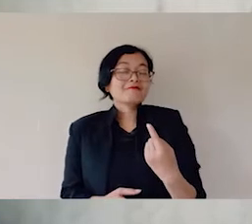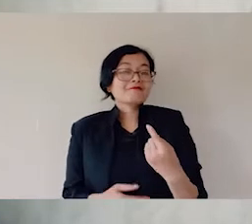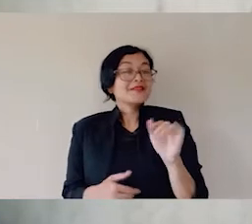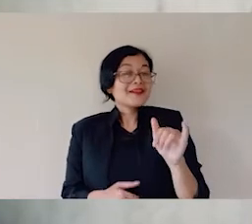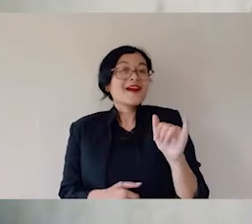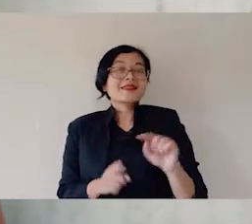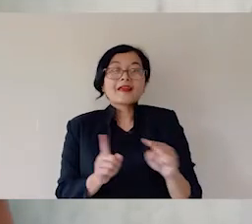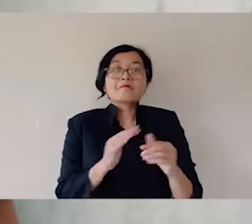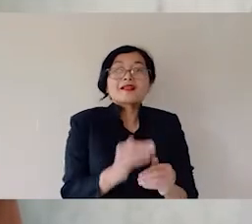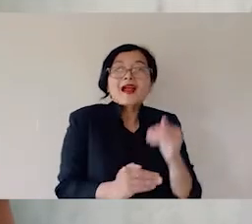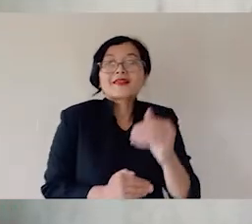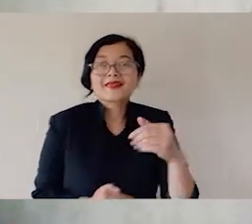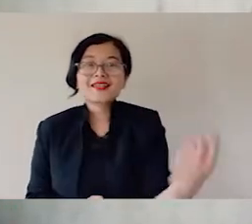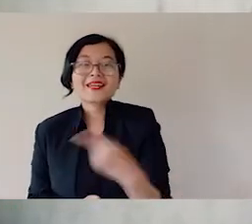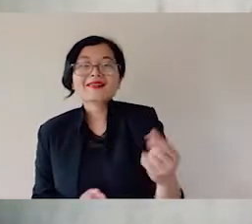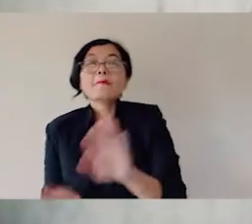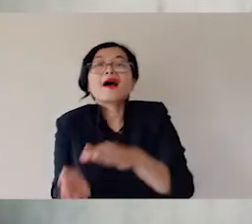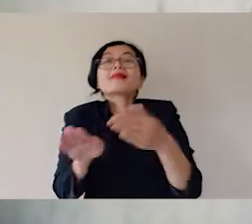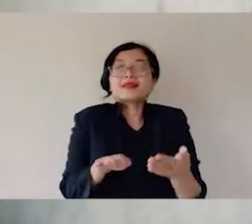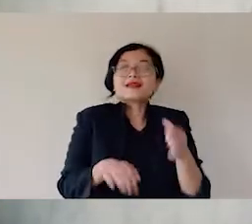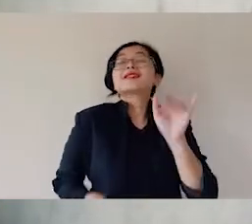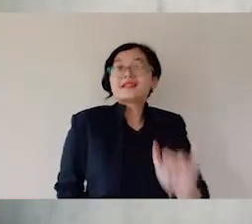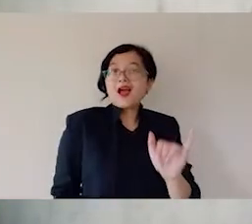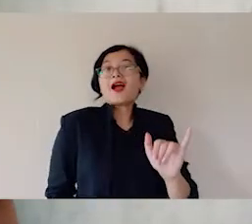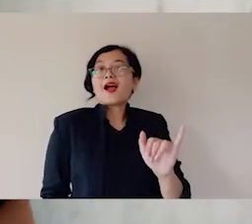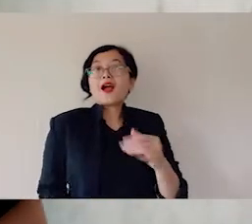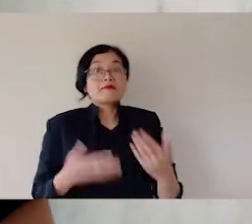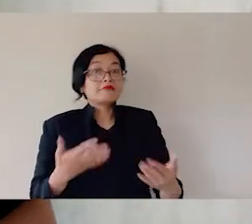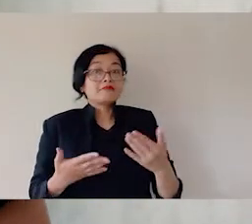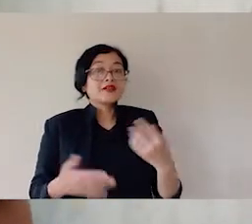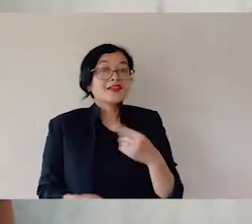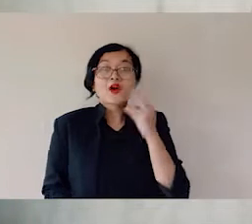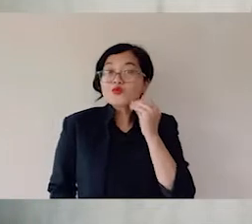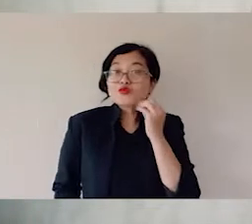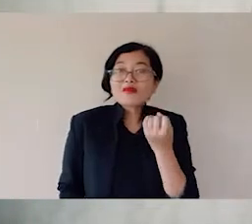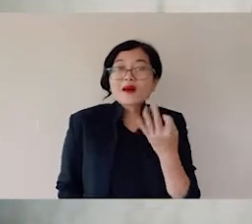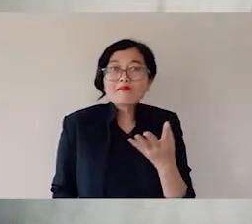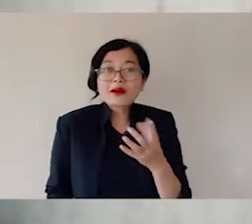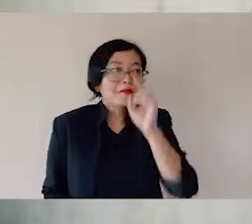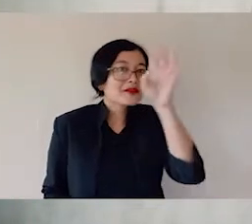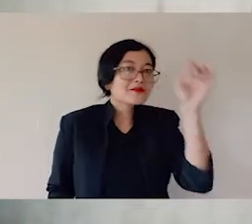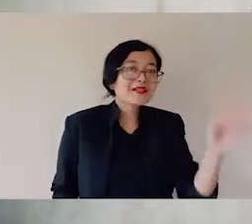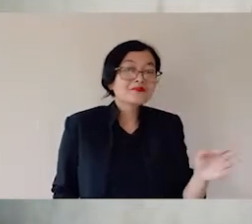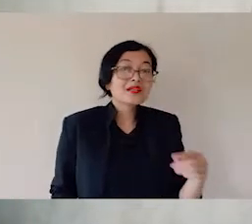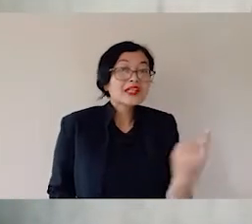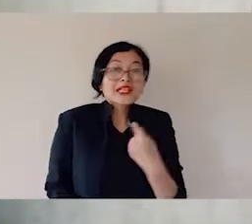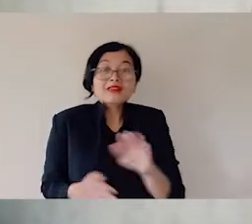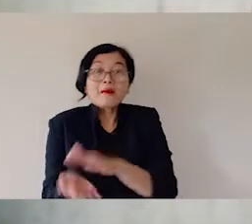kematian. Itu yang dinyatakan firman Tuhan kepada kita. Entah usia kita berapapun,